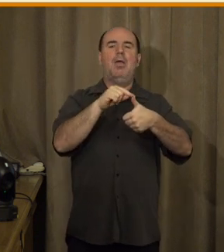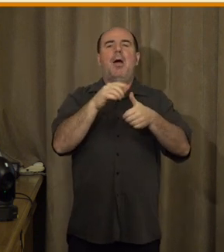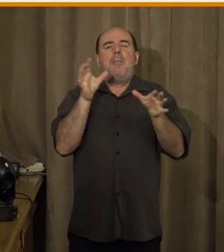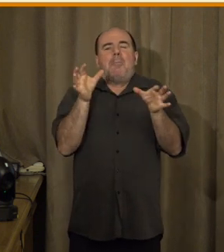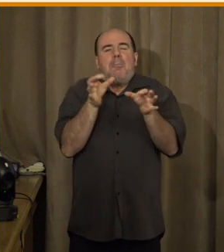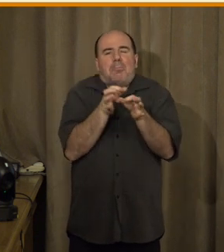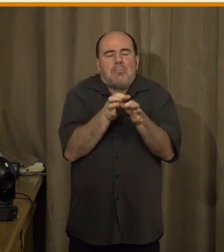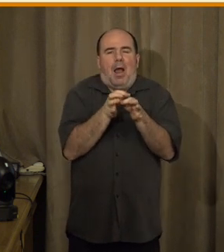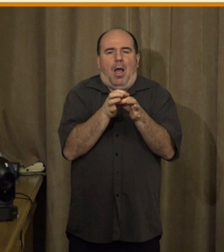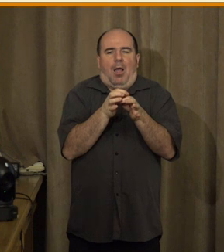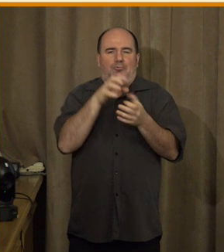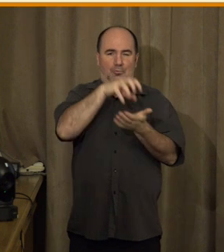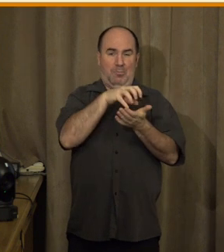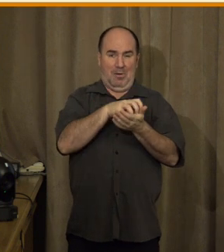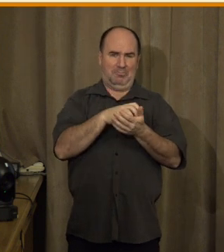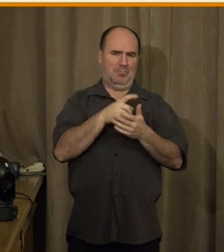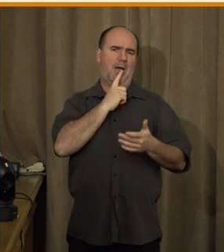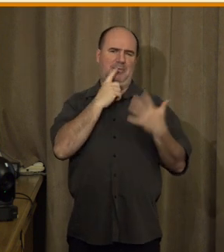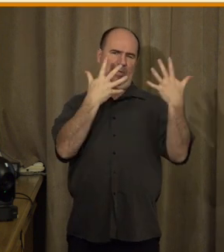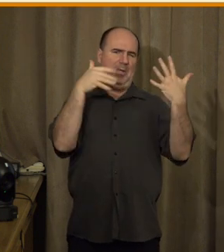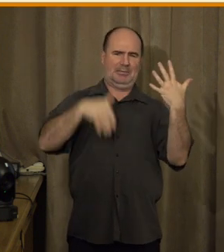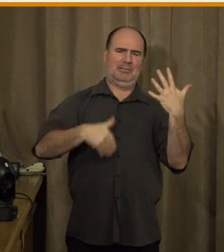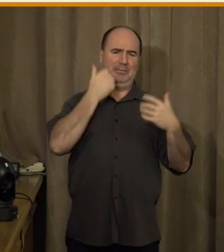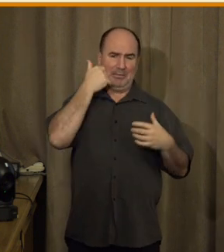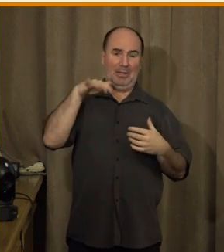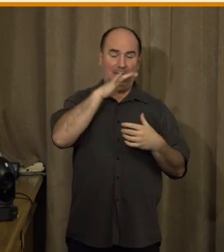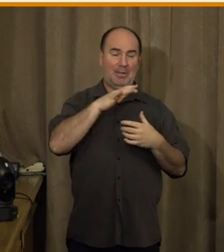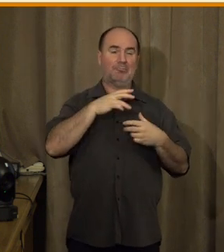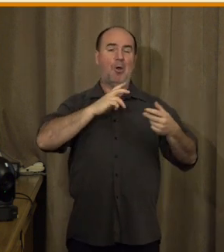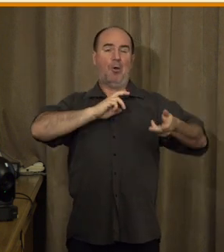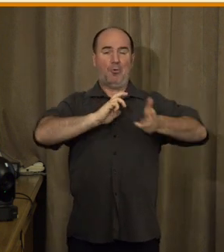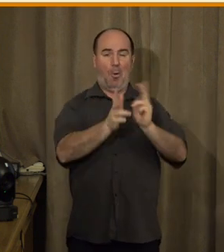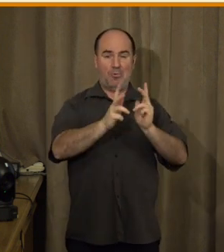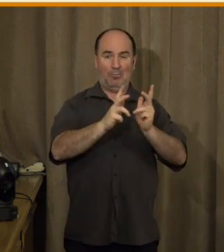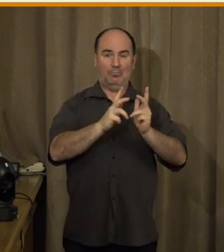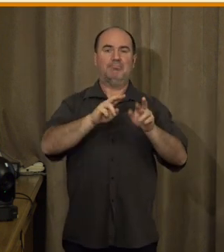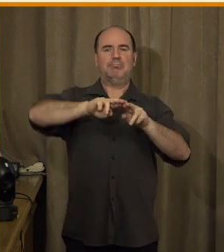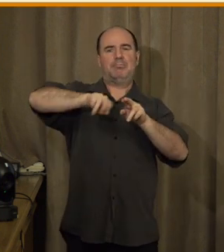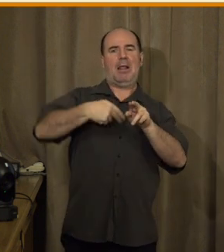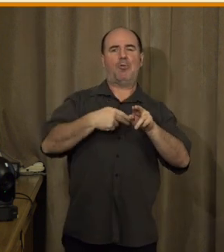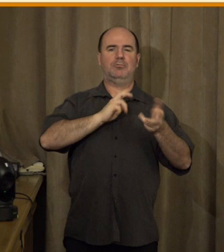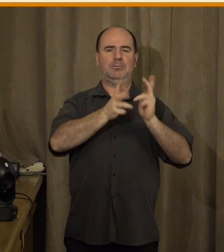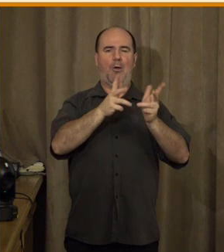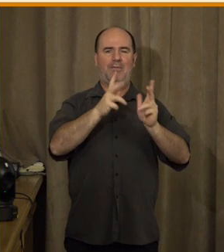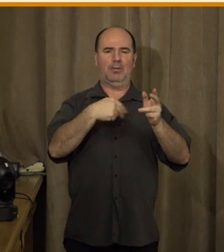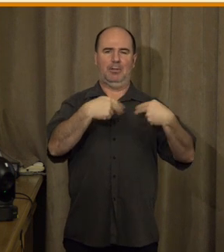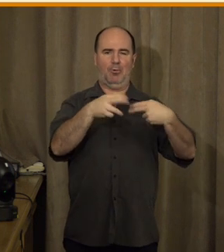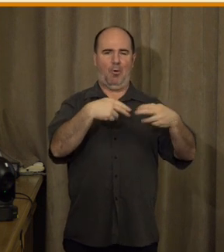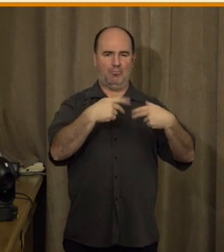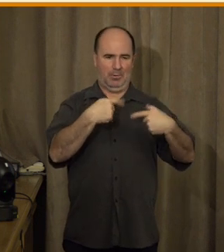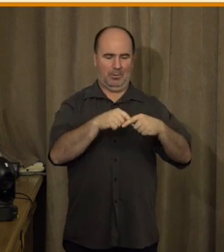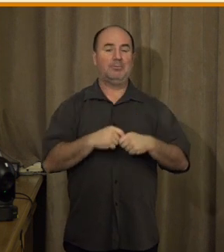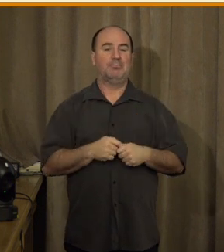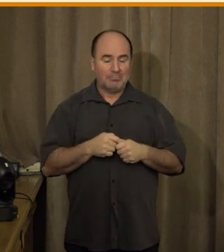je to přibližně deset tisíc lidí, kteří v komunikaci preferují český znakový jazyk. Jsou to především lidé, kteří se